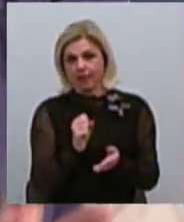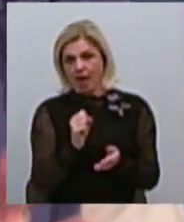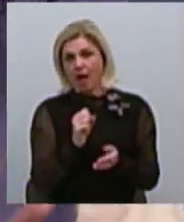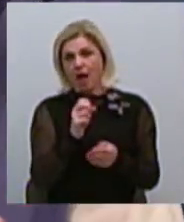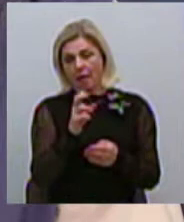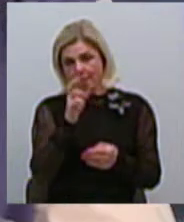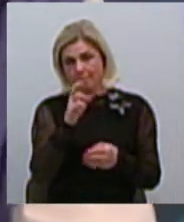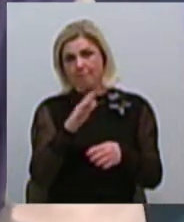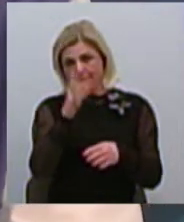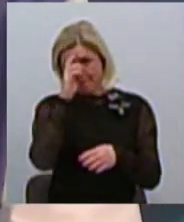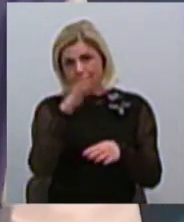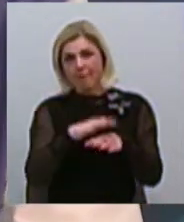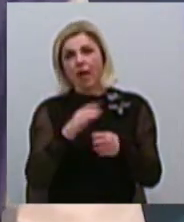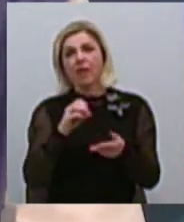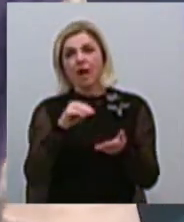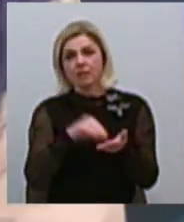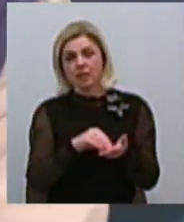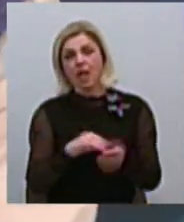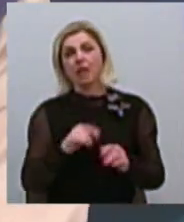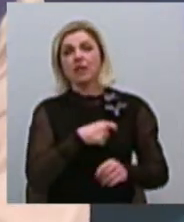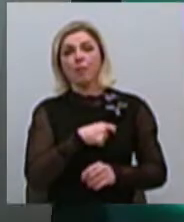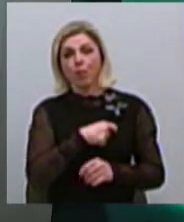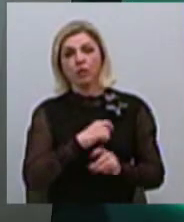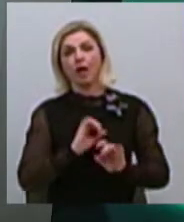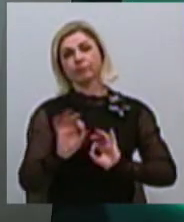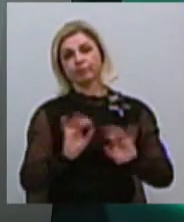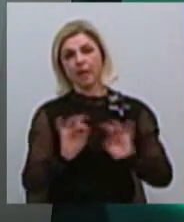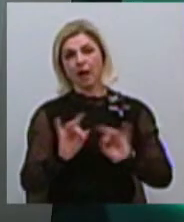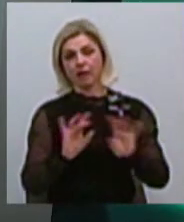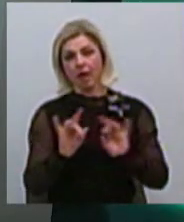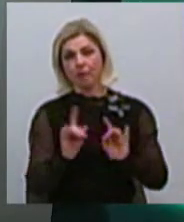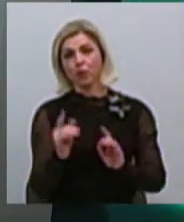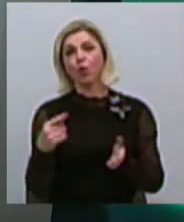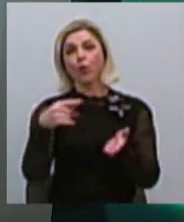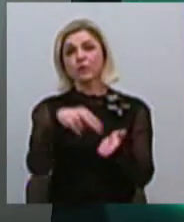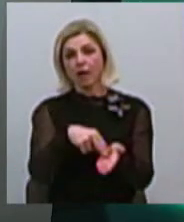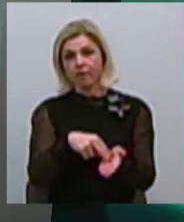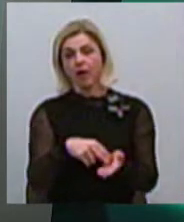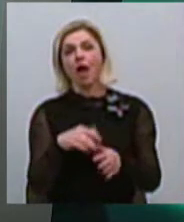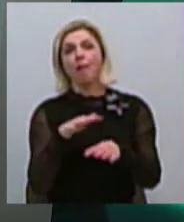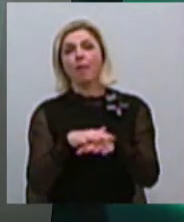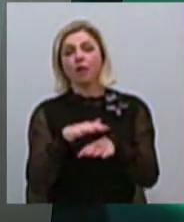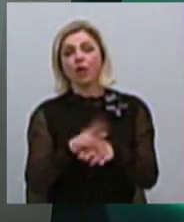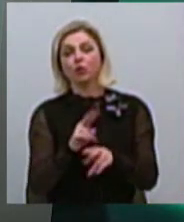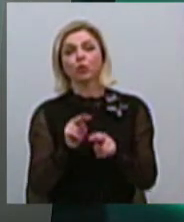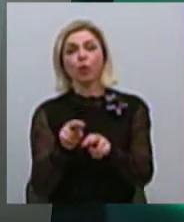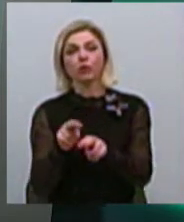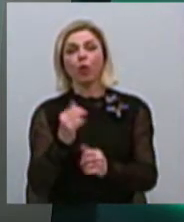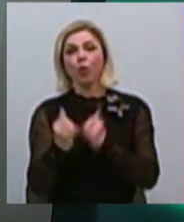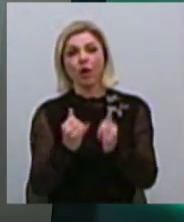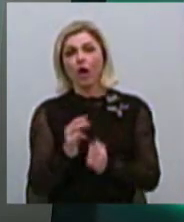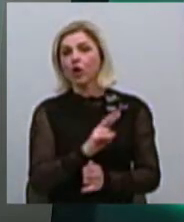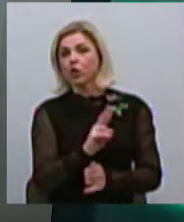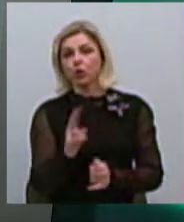попіарився, що-то установив, балансу утримовача немає, ніхто не убирає,